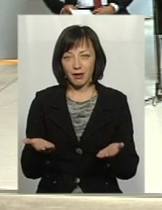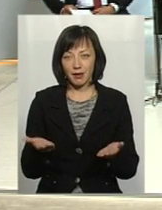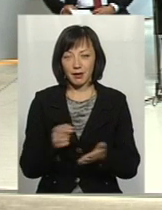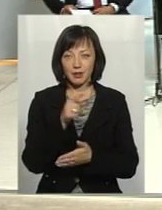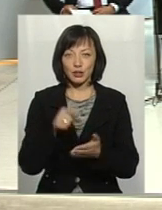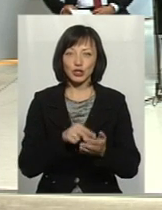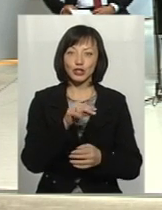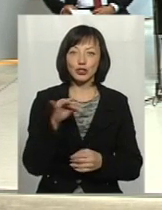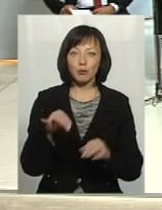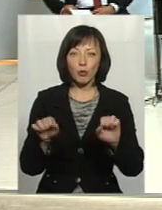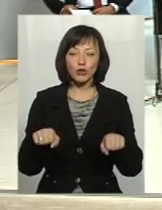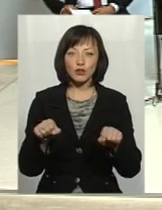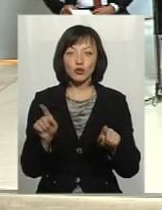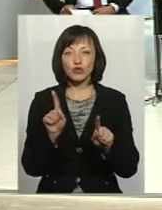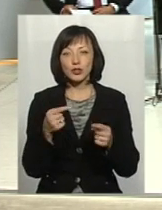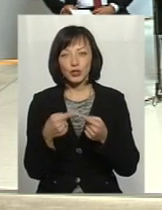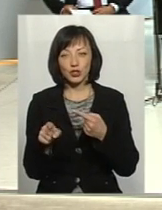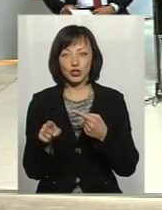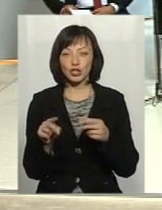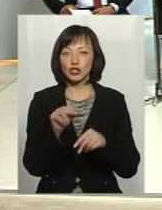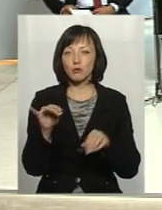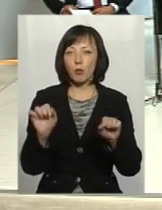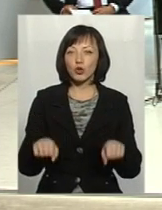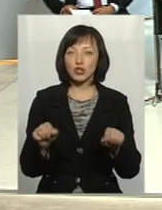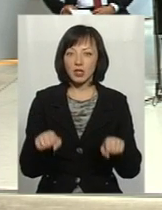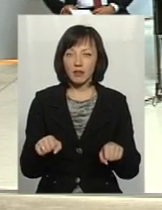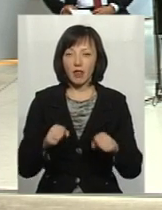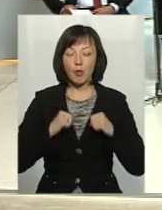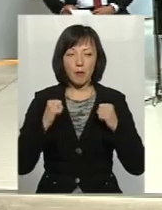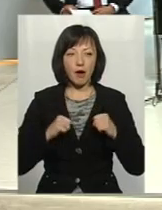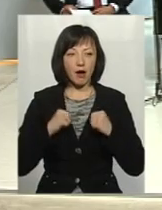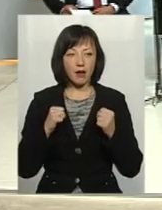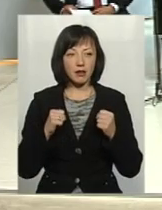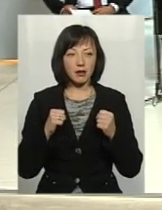чи можливо щось інше, чи можливо намагання